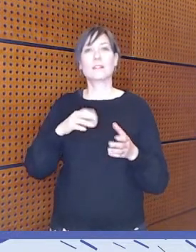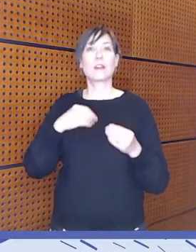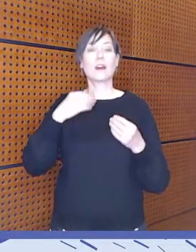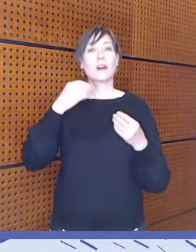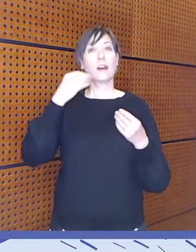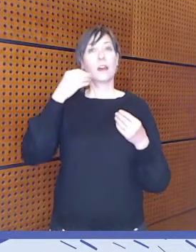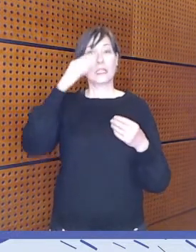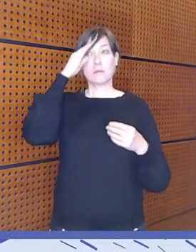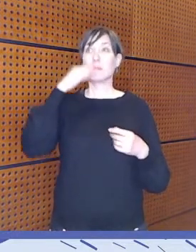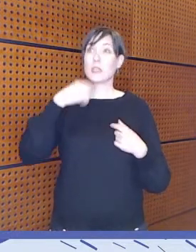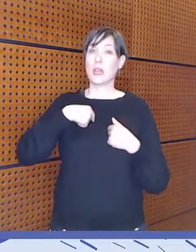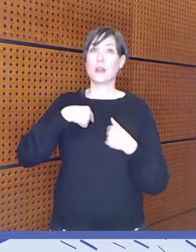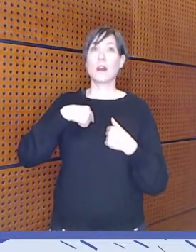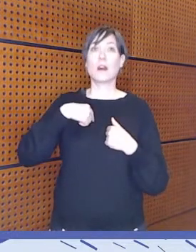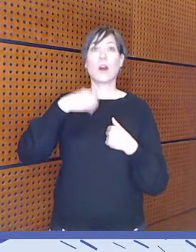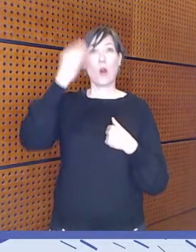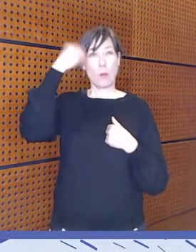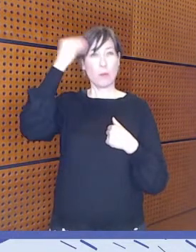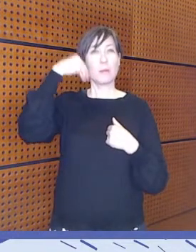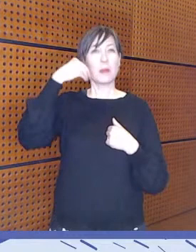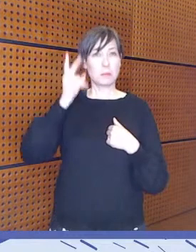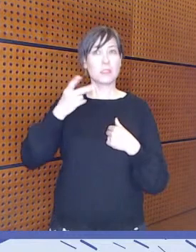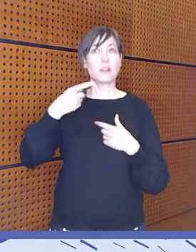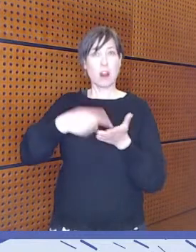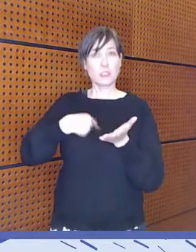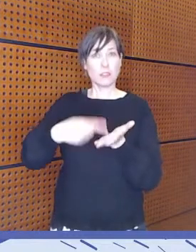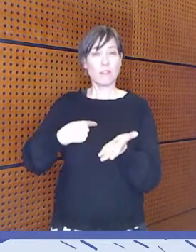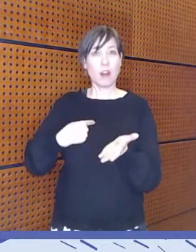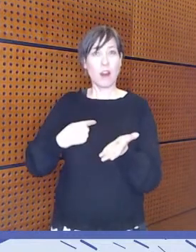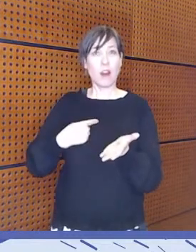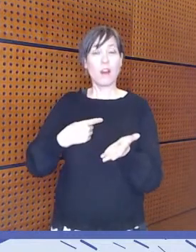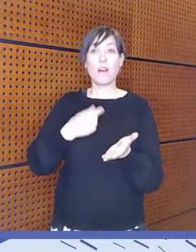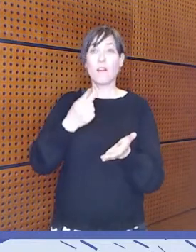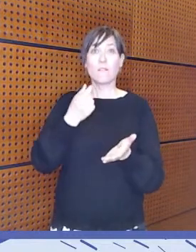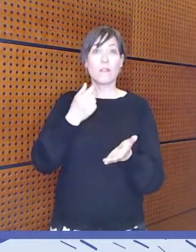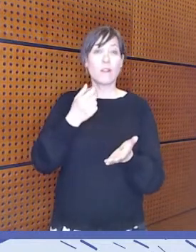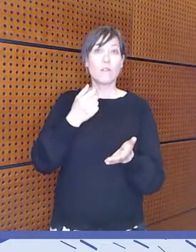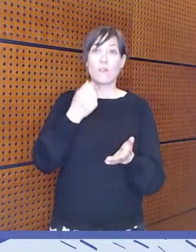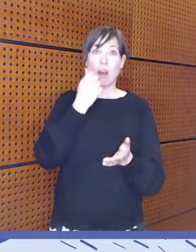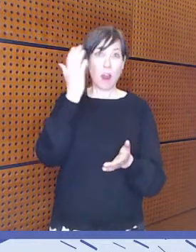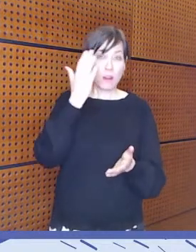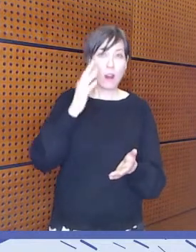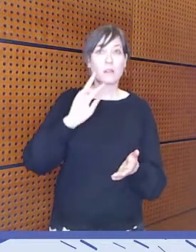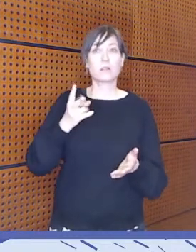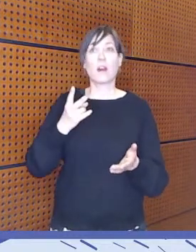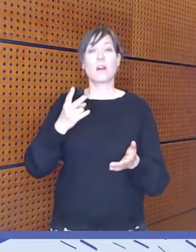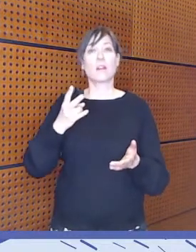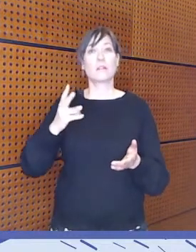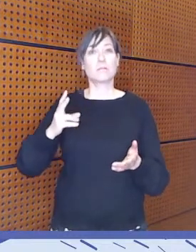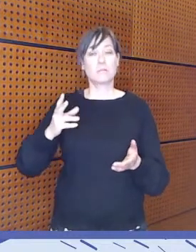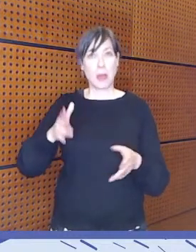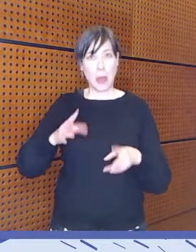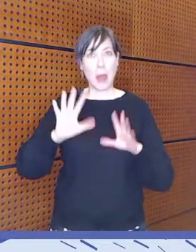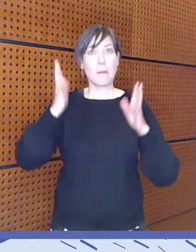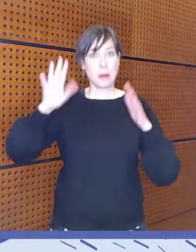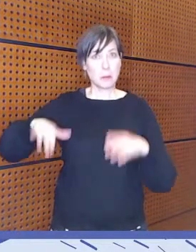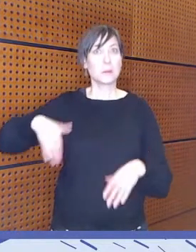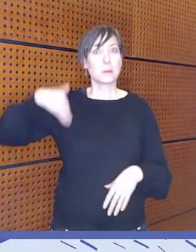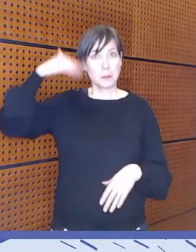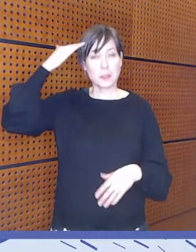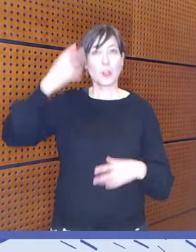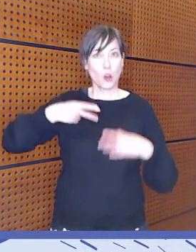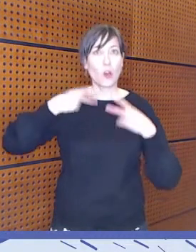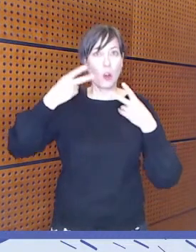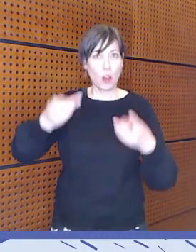on syystä tai toisesta haasteellista. Se voi olla väliaikaista tai se voi olla sitten koko elämän aikana kulkeva ominaisuus.